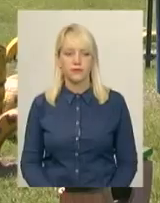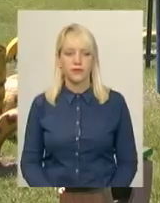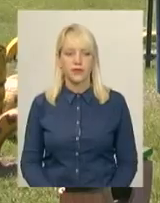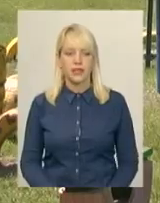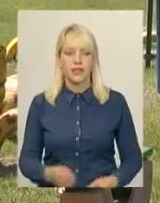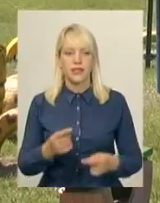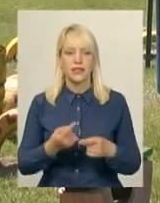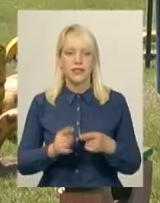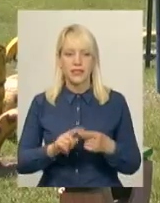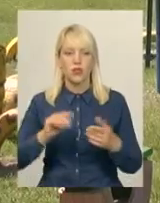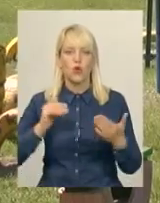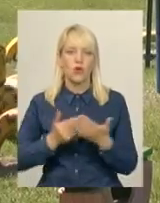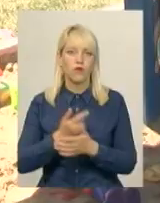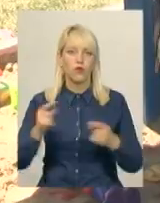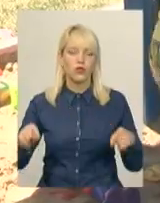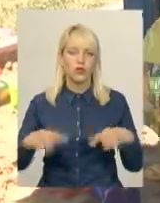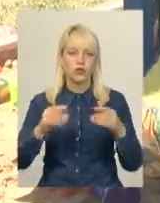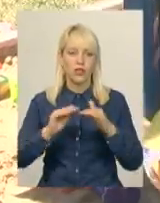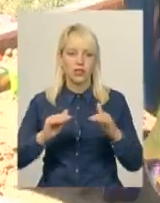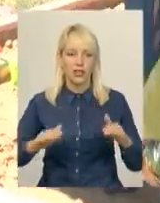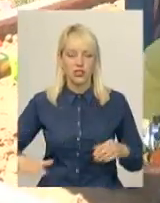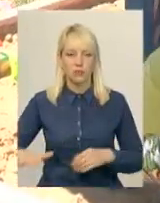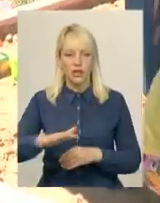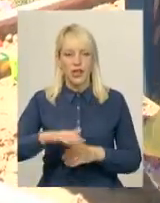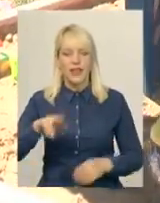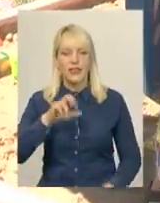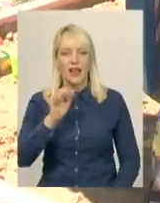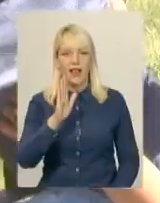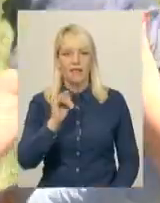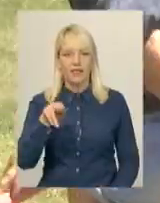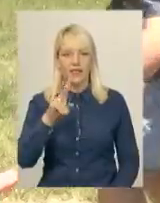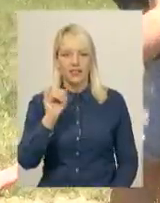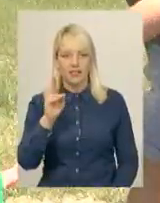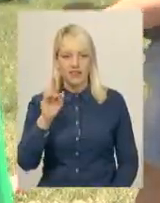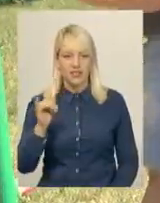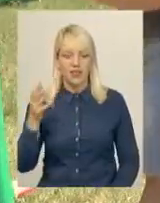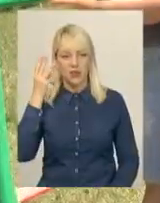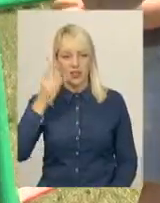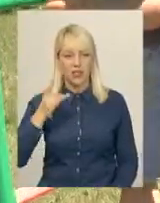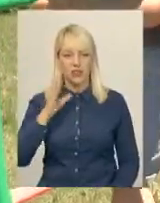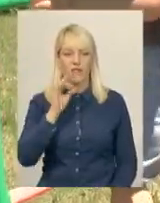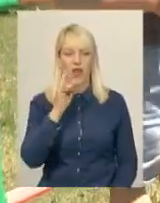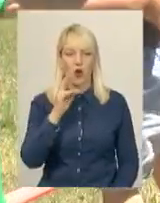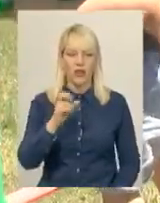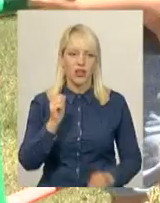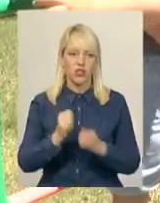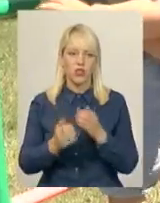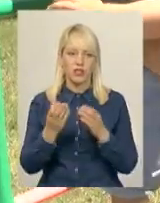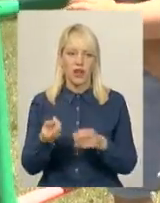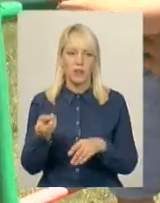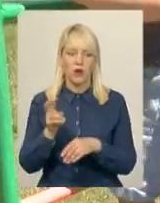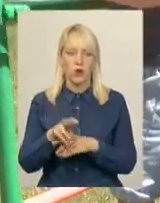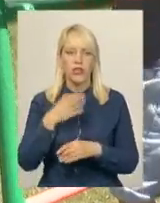Це новостворений дитячий майданчик у селі Давидківці Хмельницького району. Вероніка щодня приходить сюди зі своїм сином. «Мам дуже тут